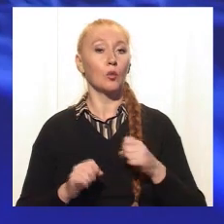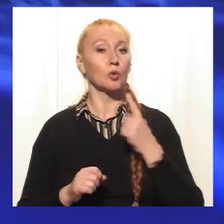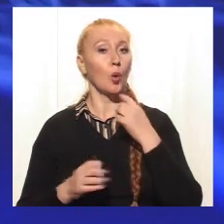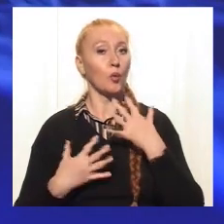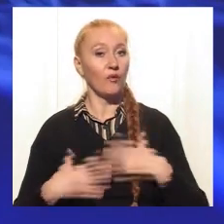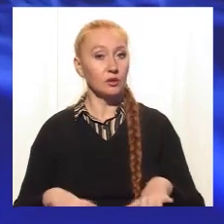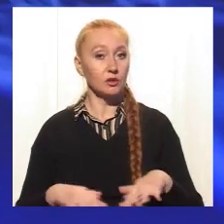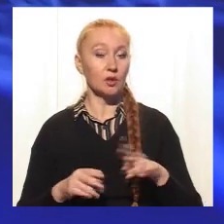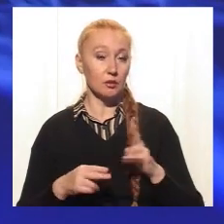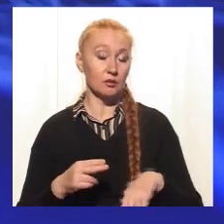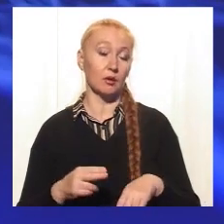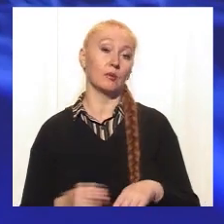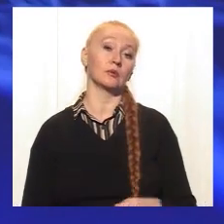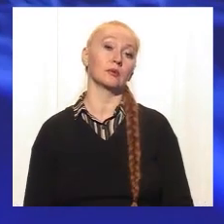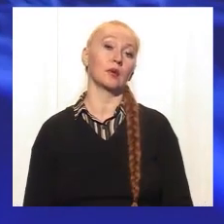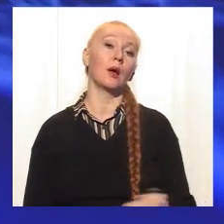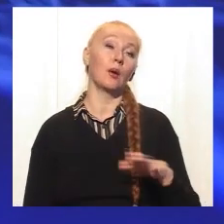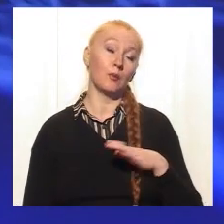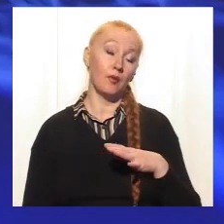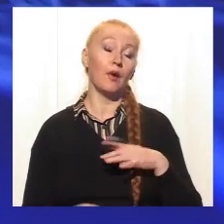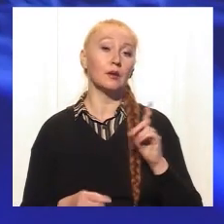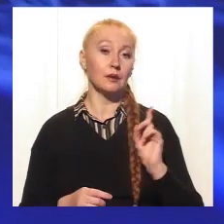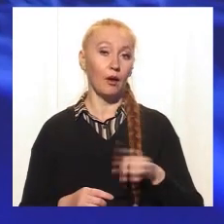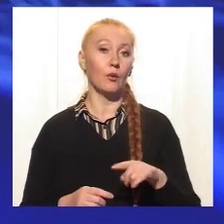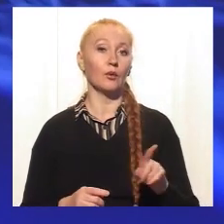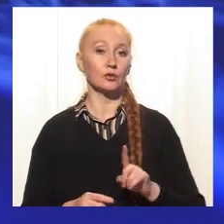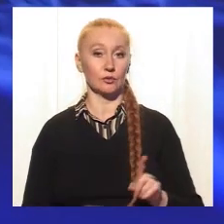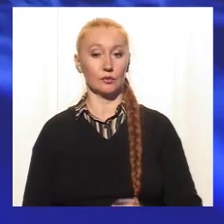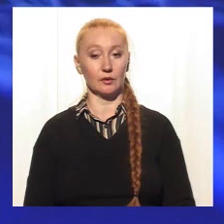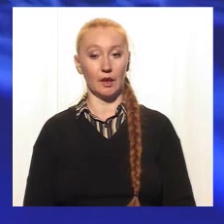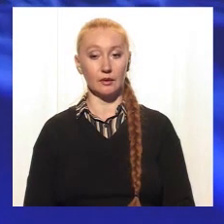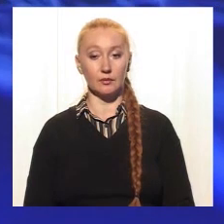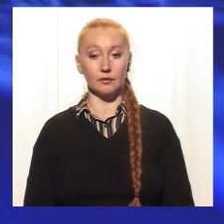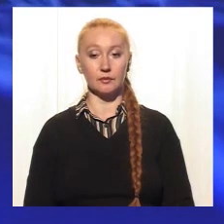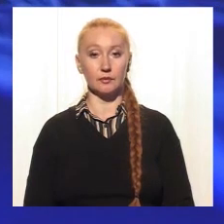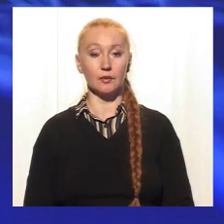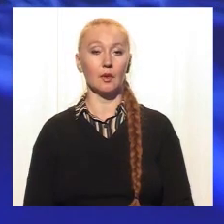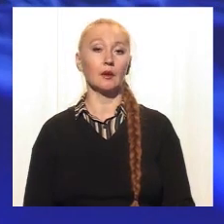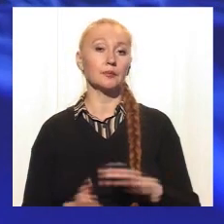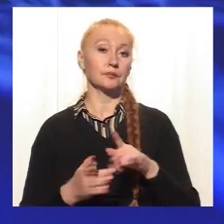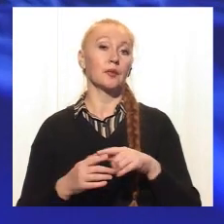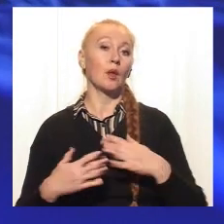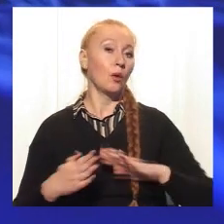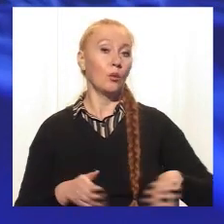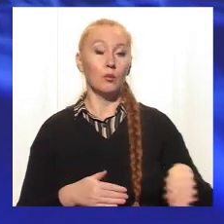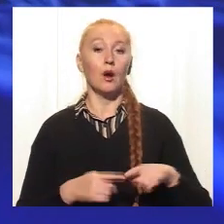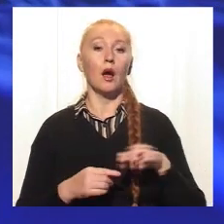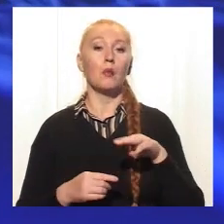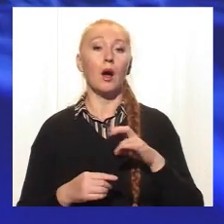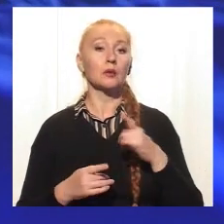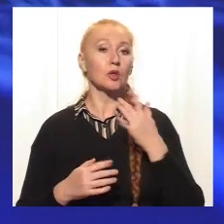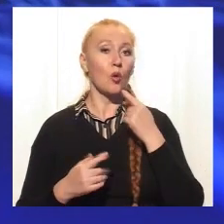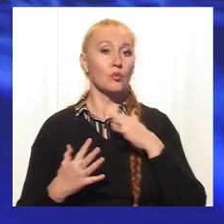кровотеченнями закінчиться, і буває даже таке, що удаляється матка, якщо жінка